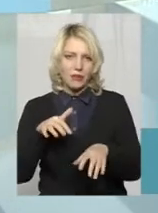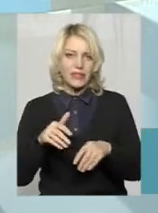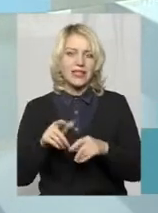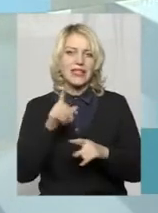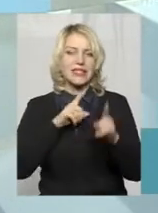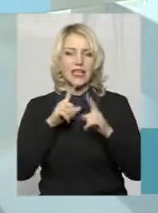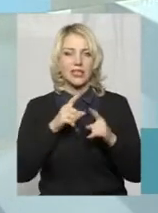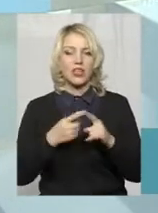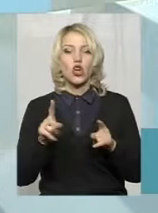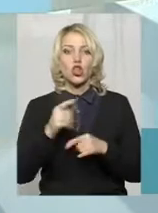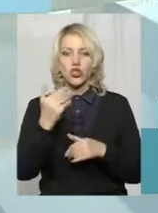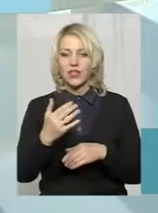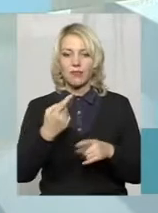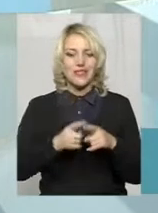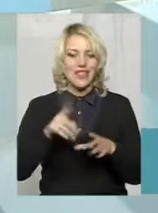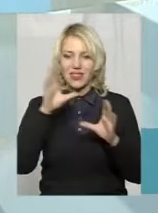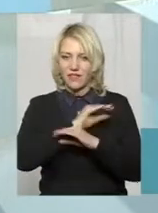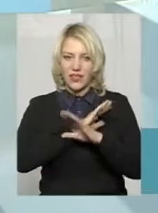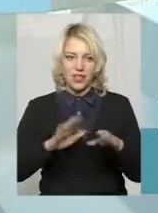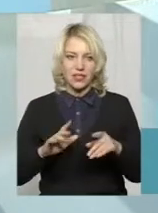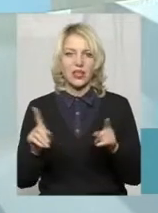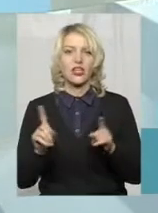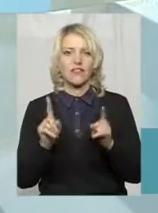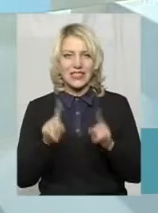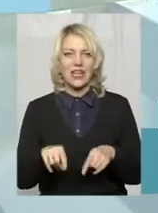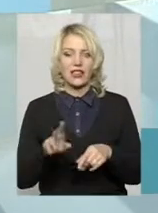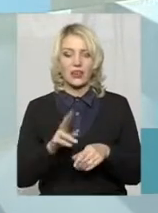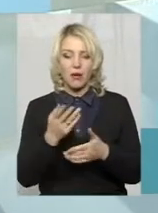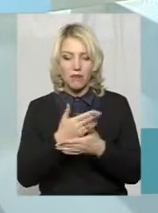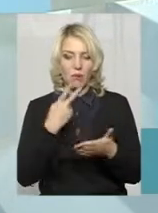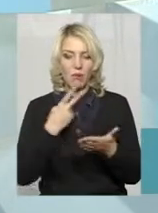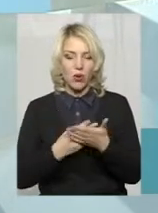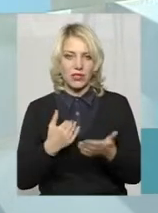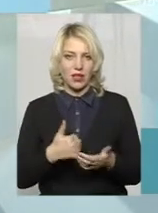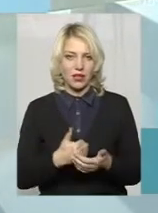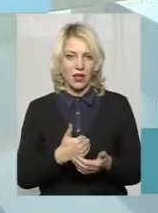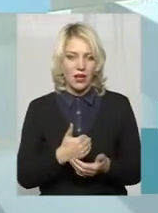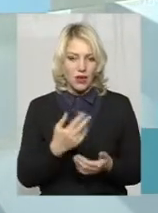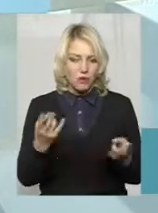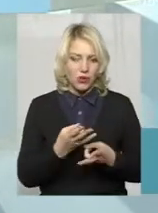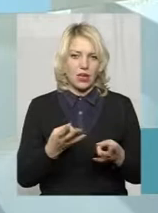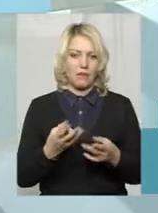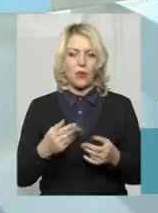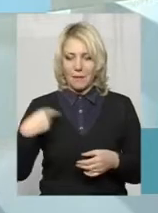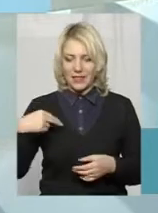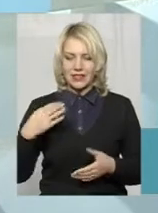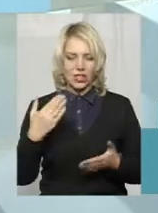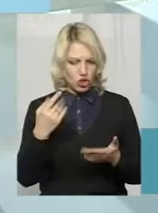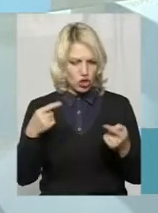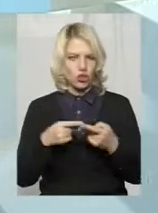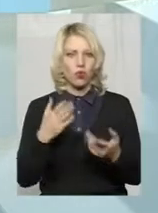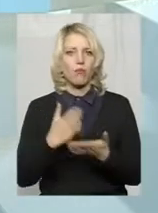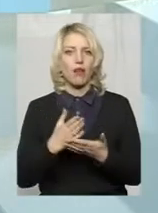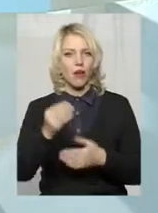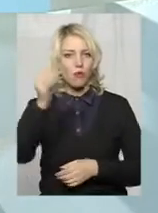що їм це не вдасться. І все-таки, що ми маємо показати, і президент сьогодні абсолютно має чітку позицію,